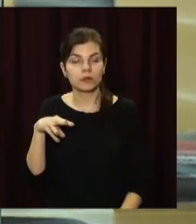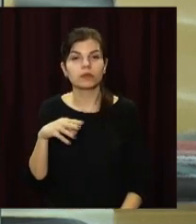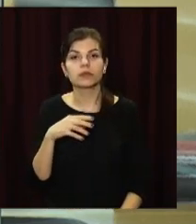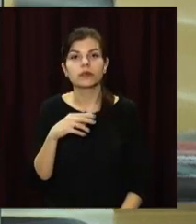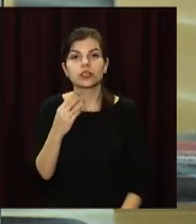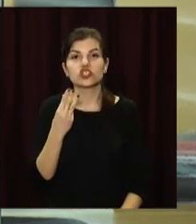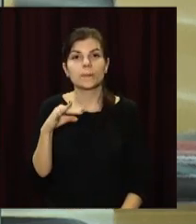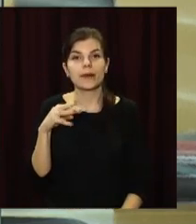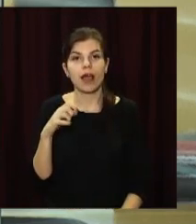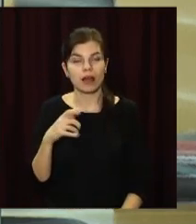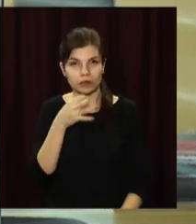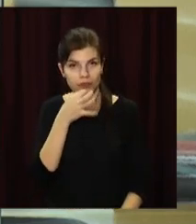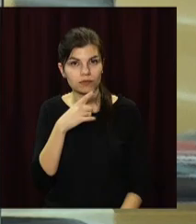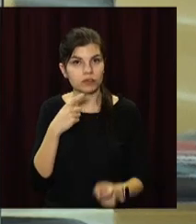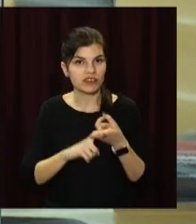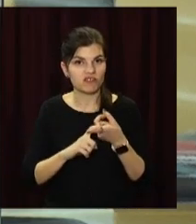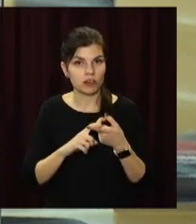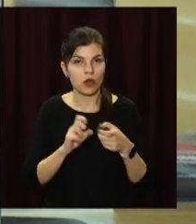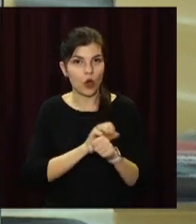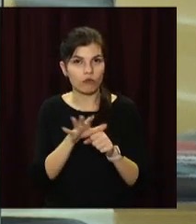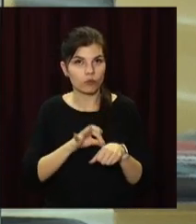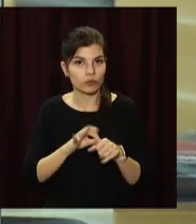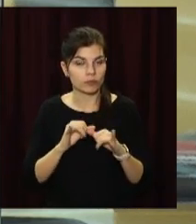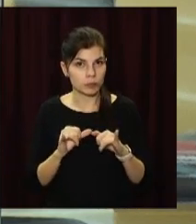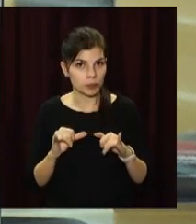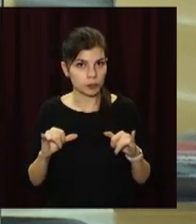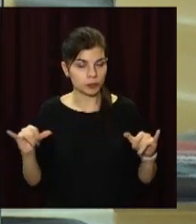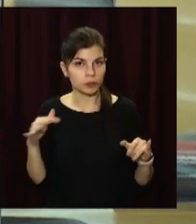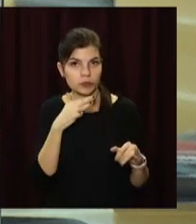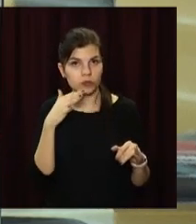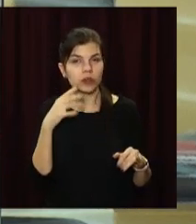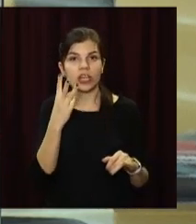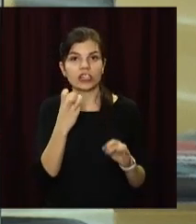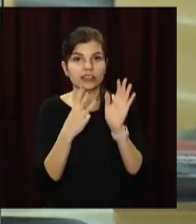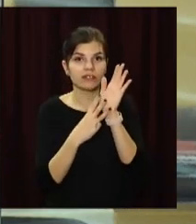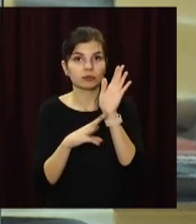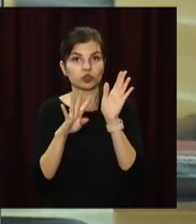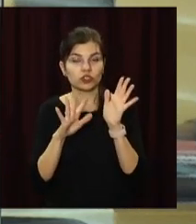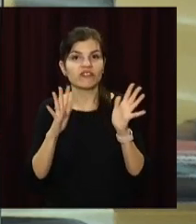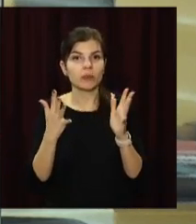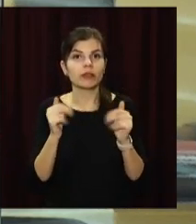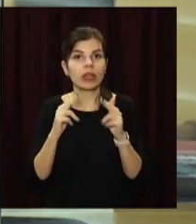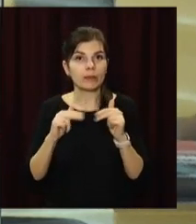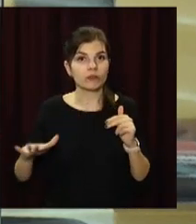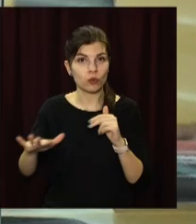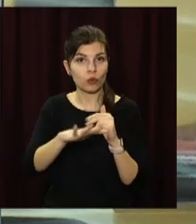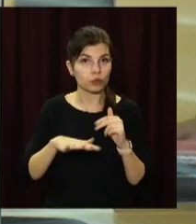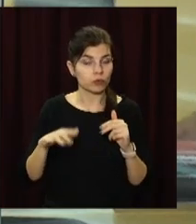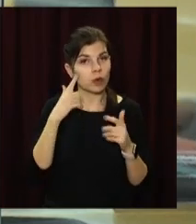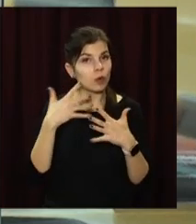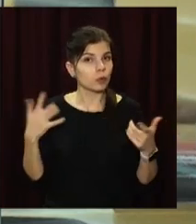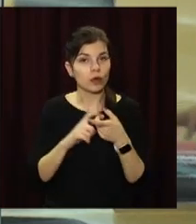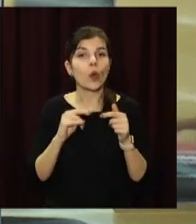Шмигаль. Кількість заражених зростає. На Дніпропетровщині за попередню добу зафіксували 384 випадки хвороби. Найбільше